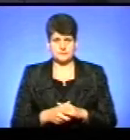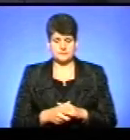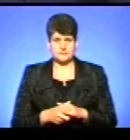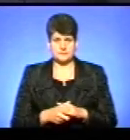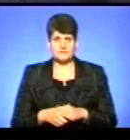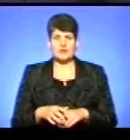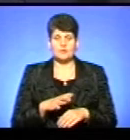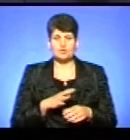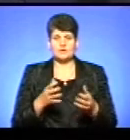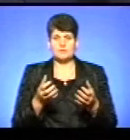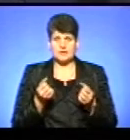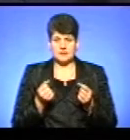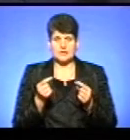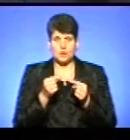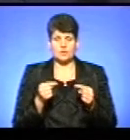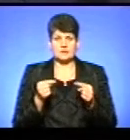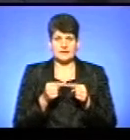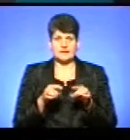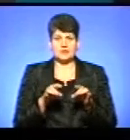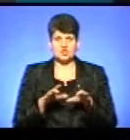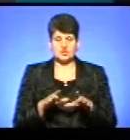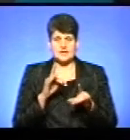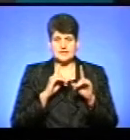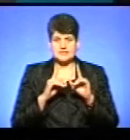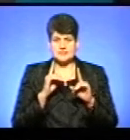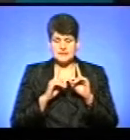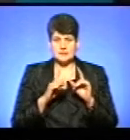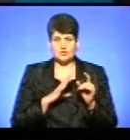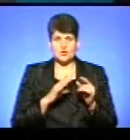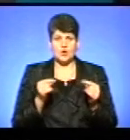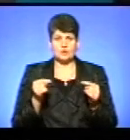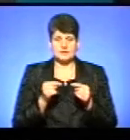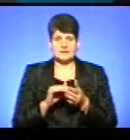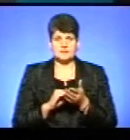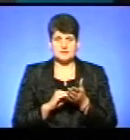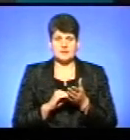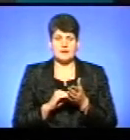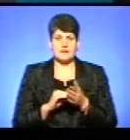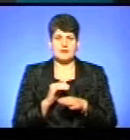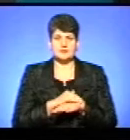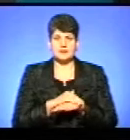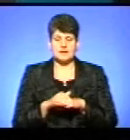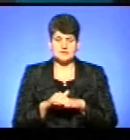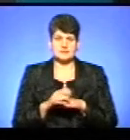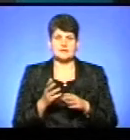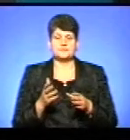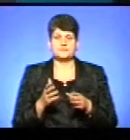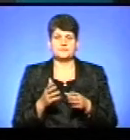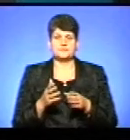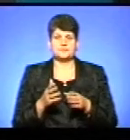Були прийняти більш конкретизовані рішення сесії, в яких вже було конкретно вказані адреси, які види палива ми